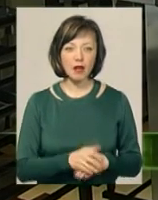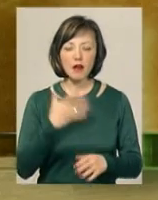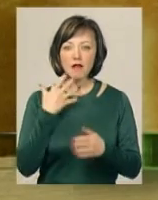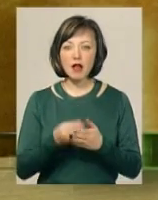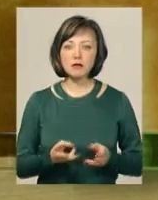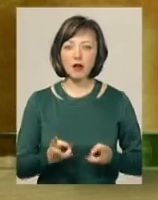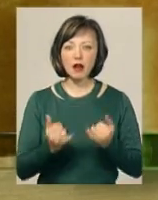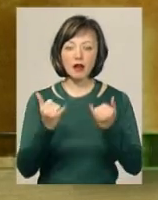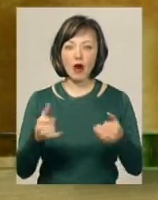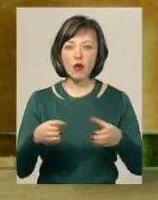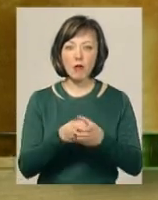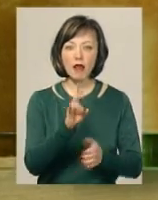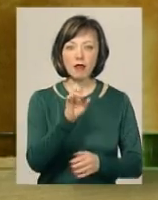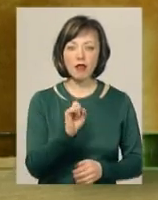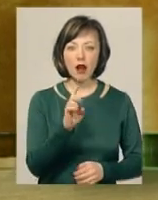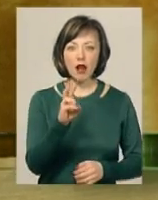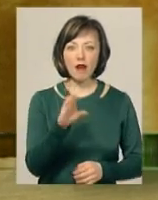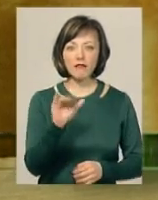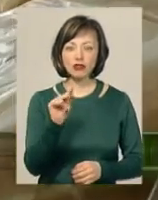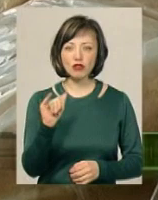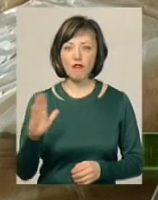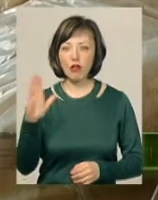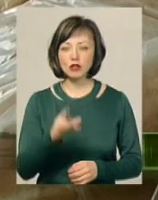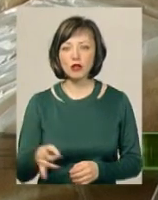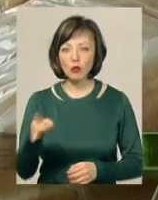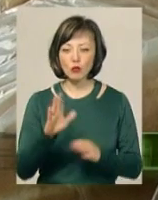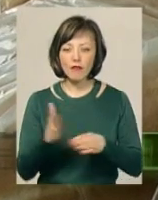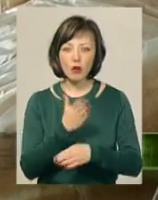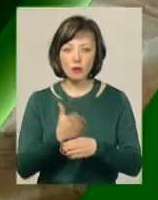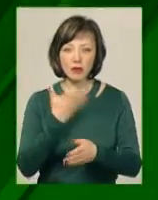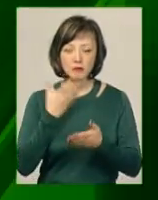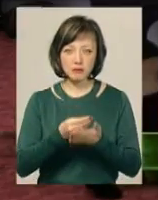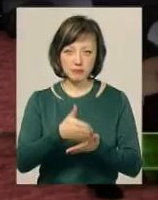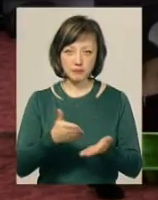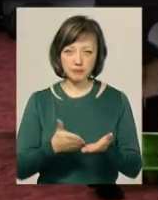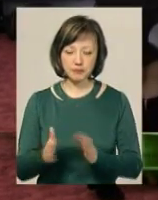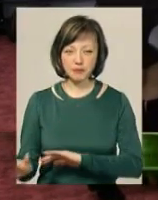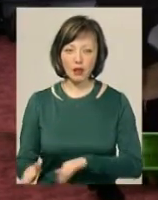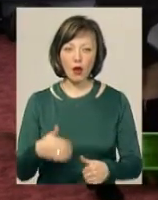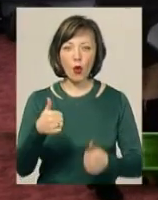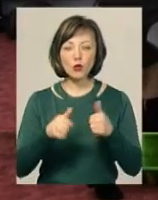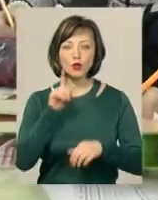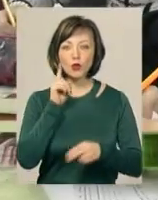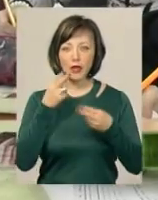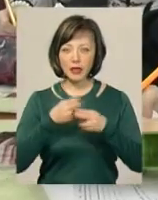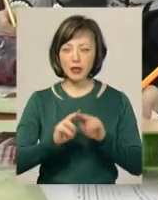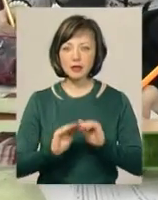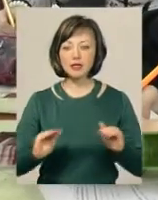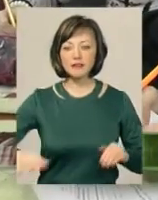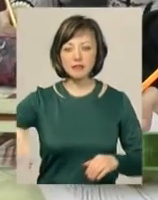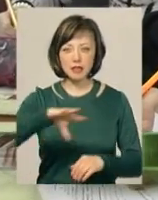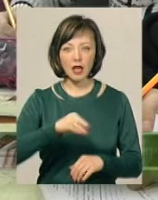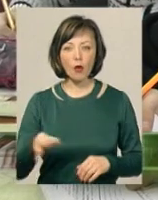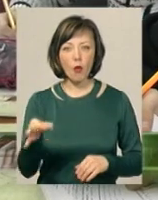пекарня для громади у Наркевичах Волочийського району буде свій виробник хліба. Конкурс юних техніків. Школярі з